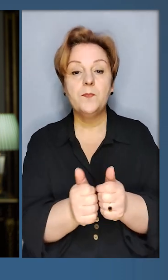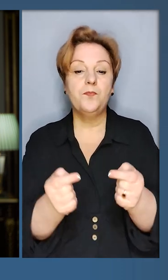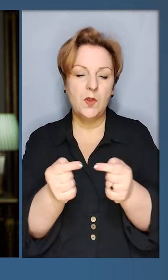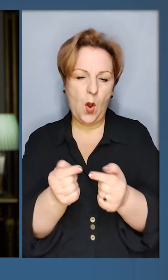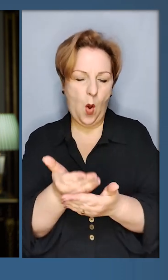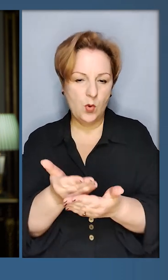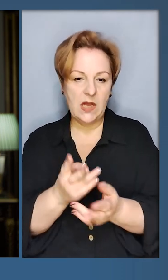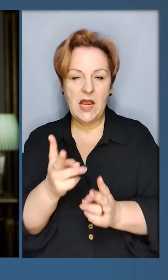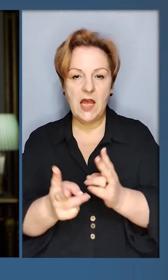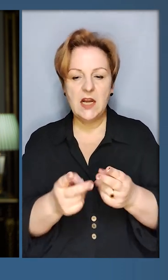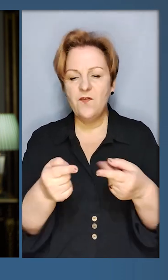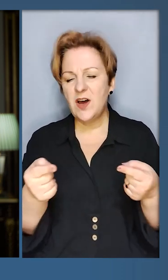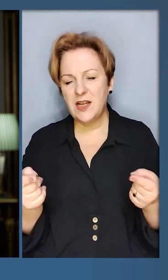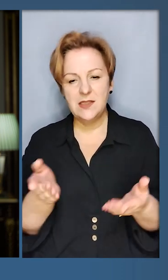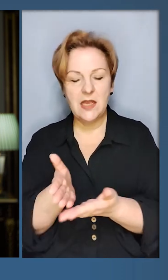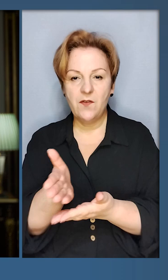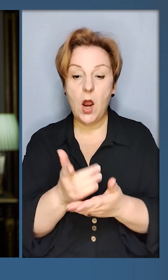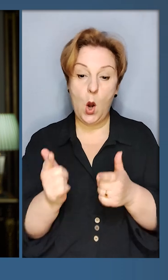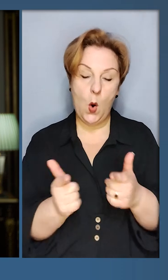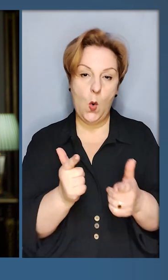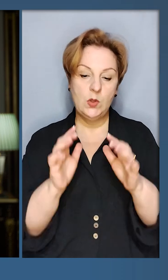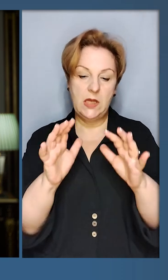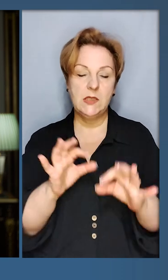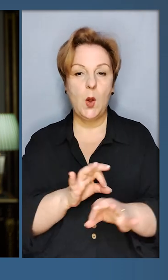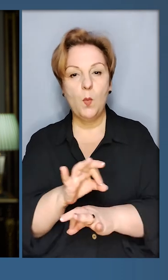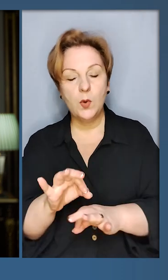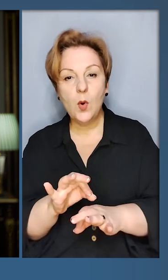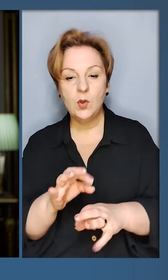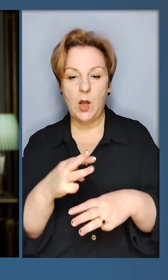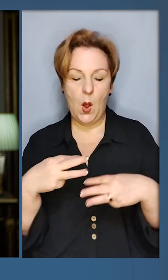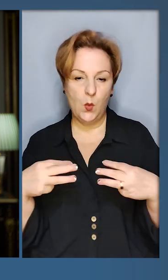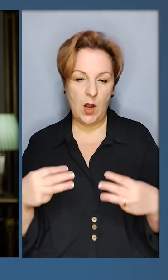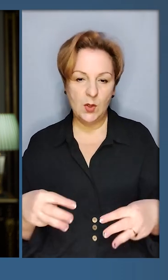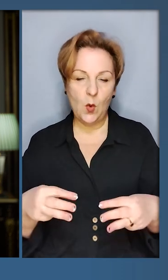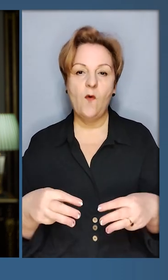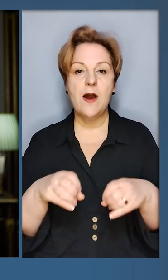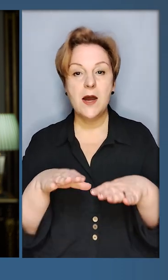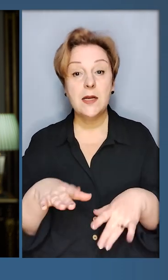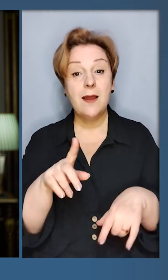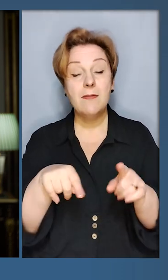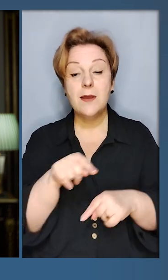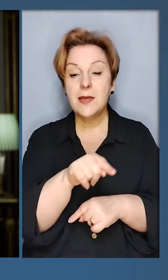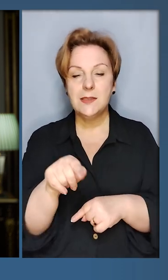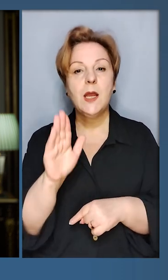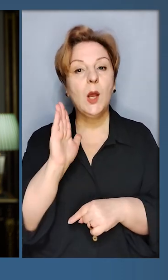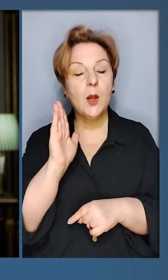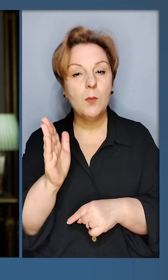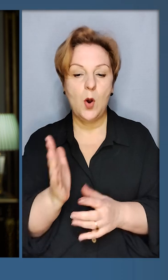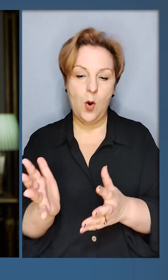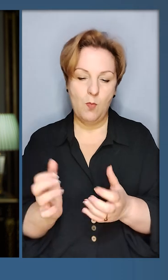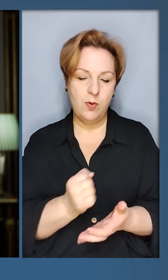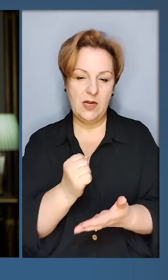Конкретні реформи в різних сферах, готуємо законопроєкти та урядові рішення. Деякі з них будуть